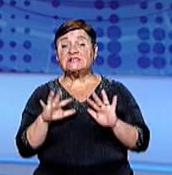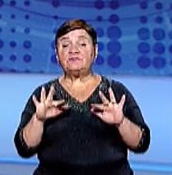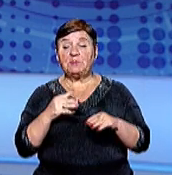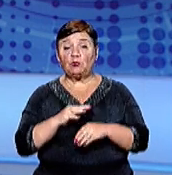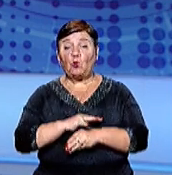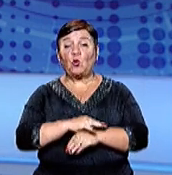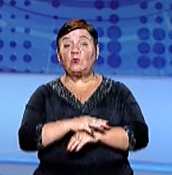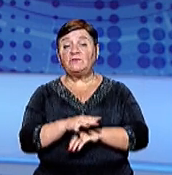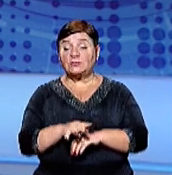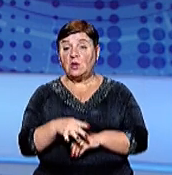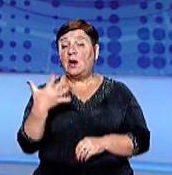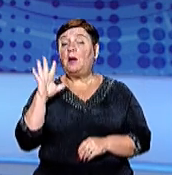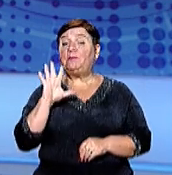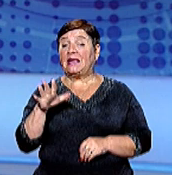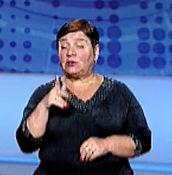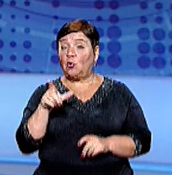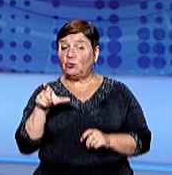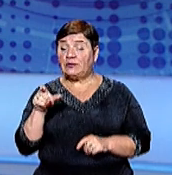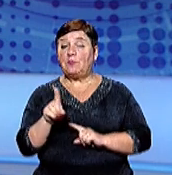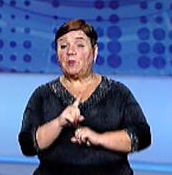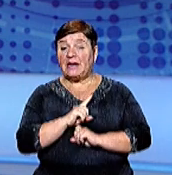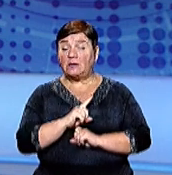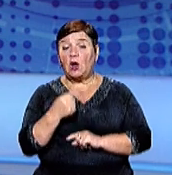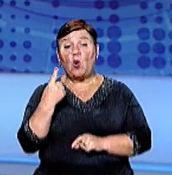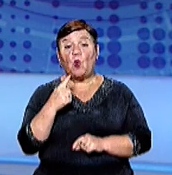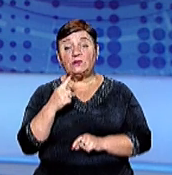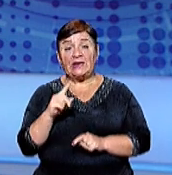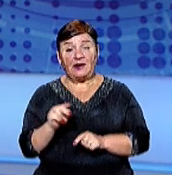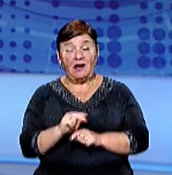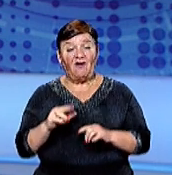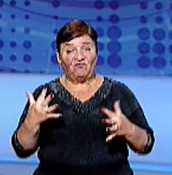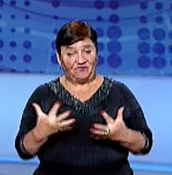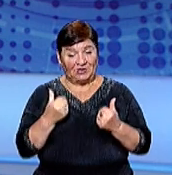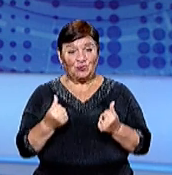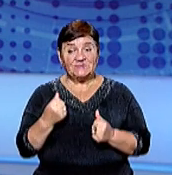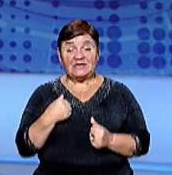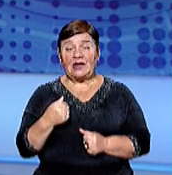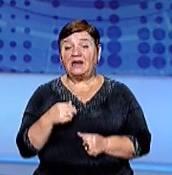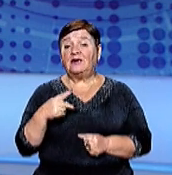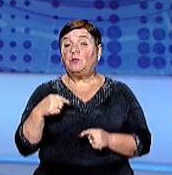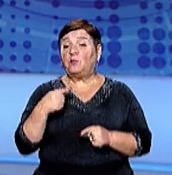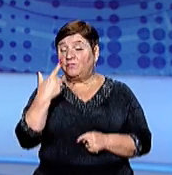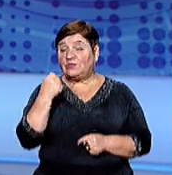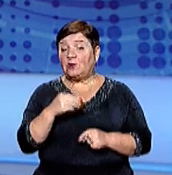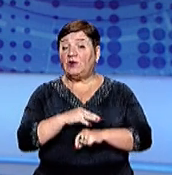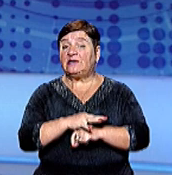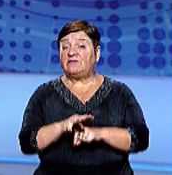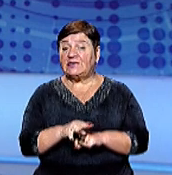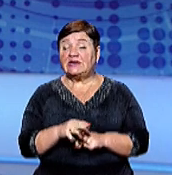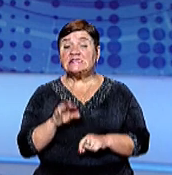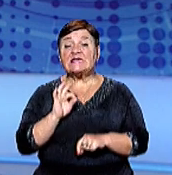коронавірусу П'ятеро людей померли від інфекції, один вилікувався У світі на 25 березня COVID-19